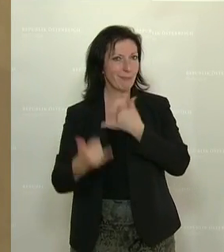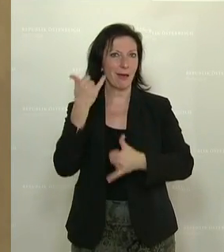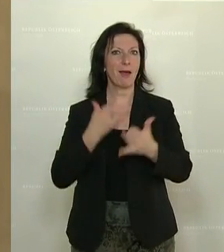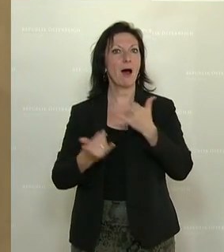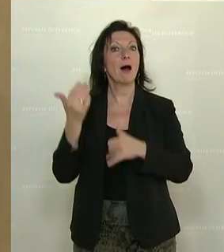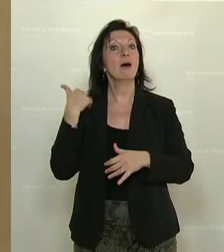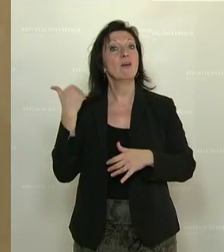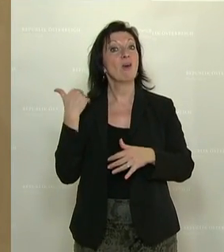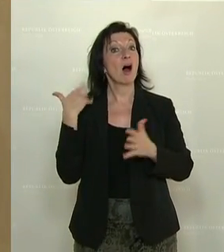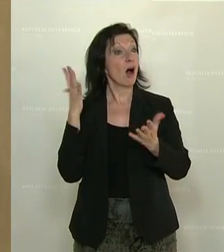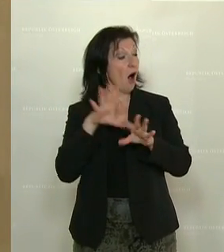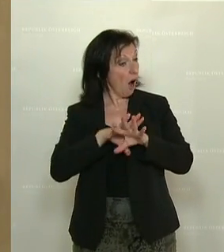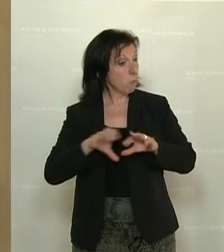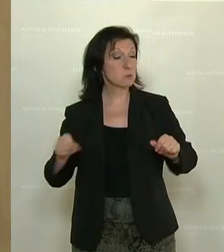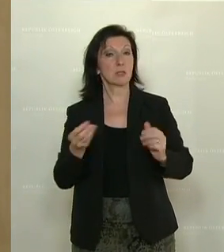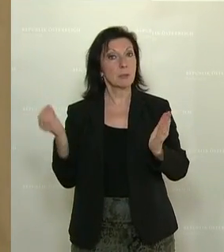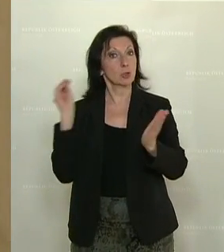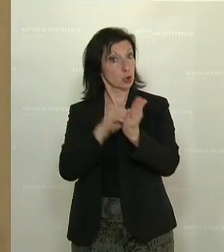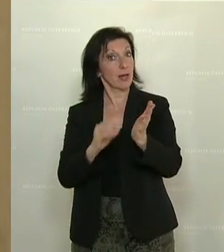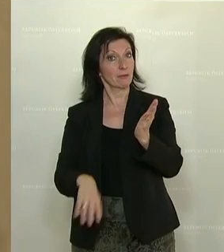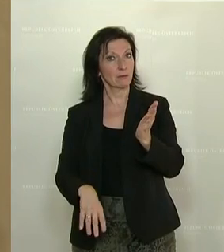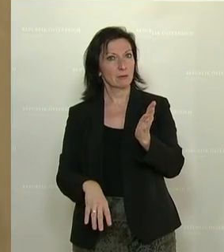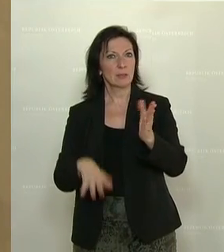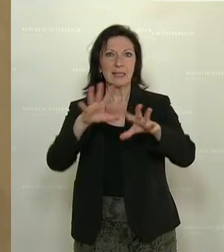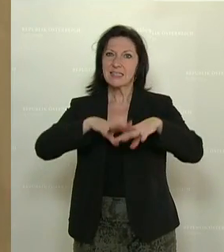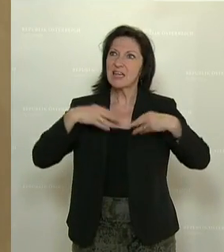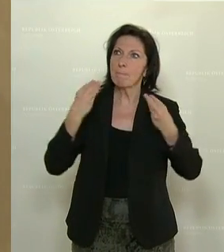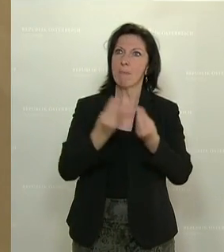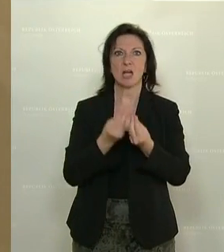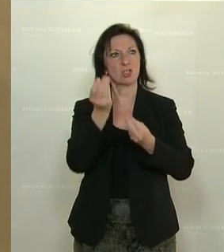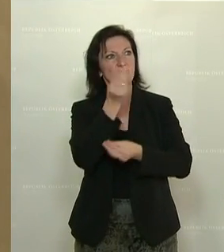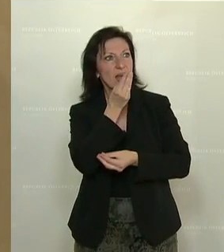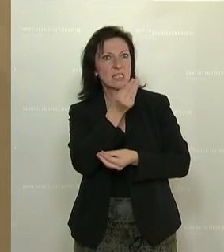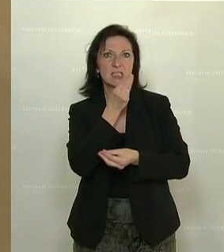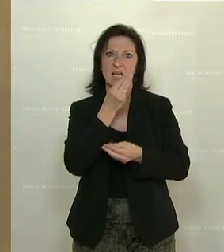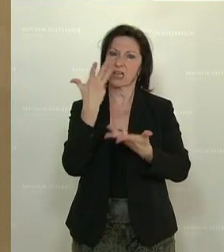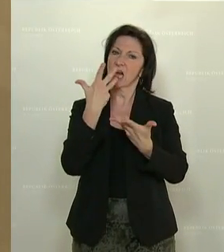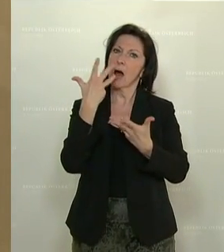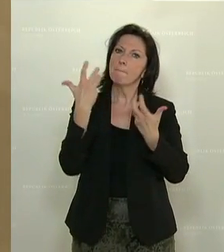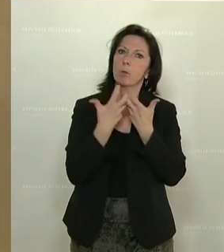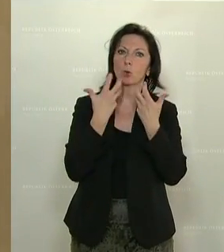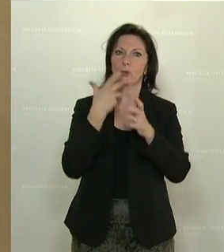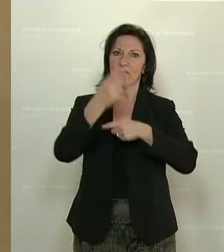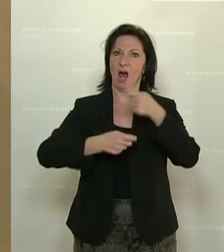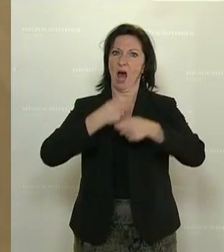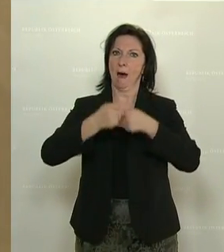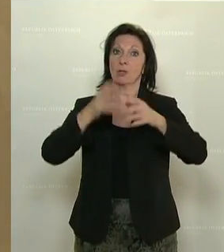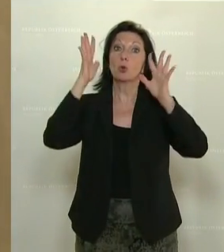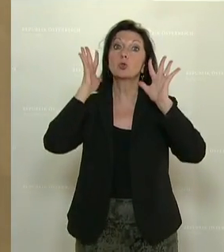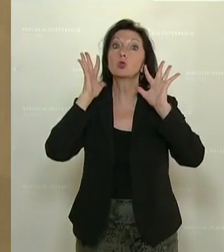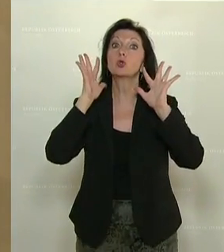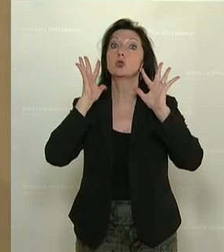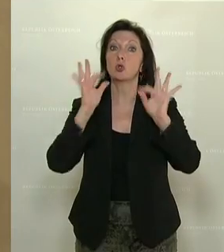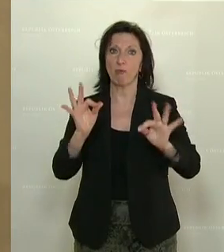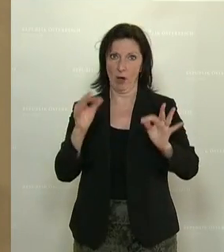gemeinsam vereinbart wurde. Für die Gemeinschaftsverpflegung, für die verarbeiteten Produkte und das sofort, meine sehr